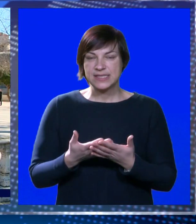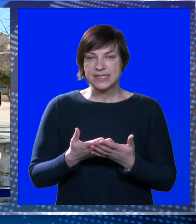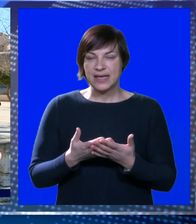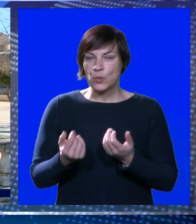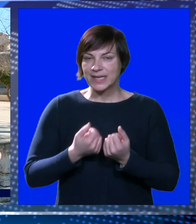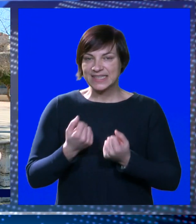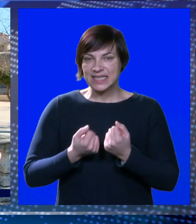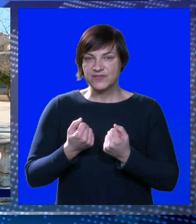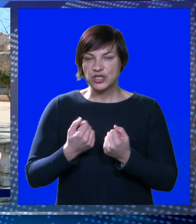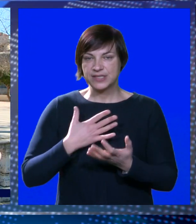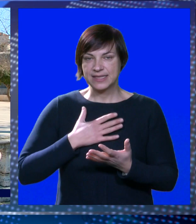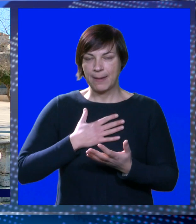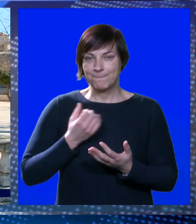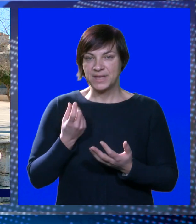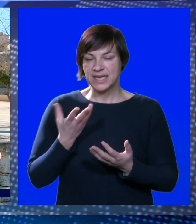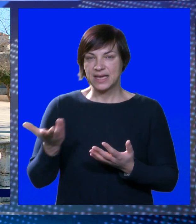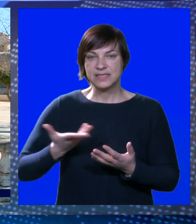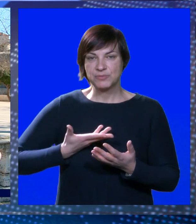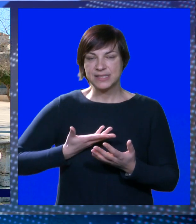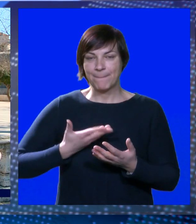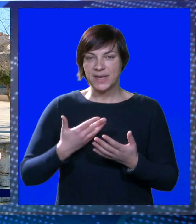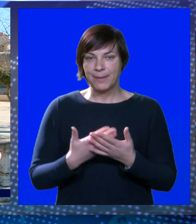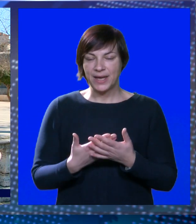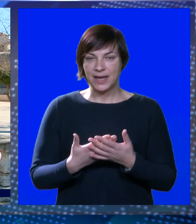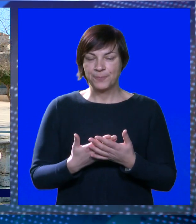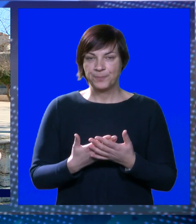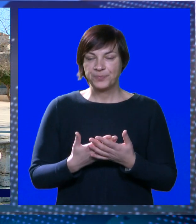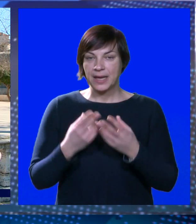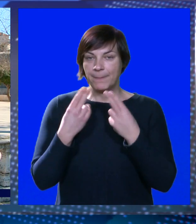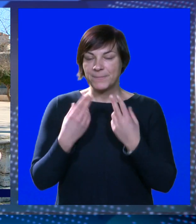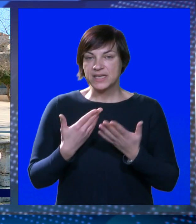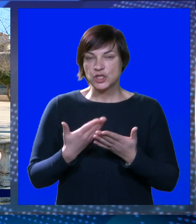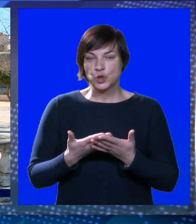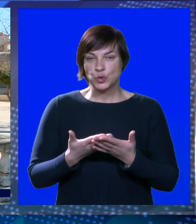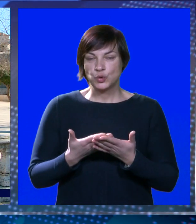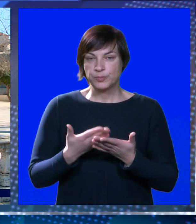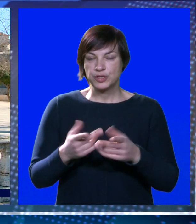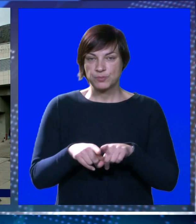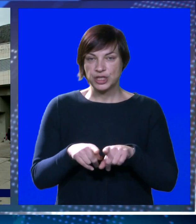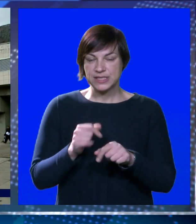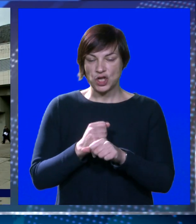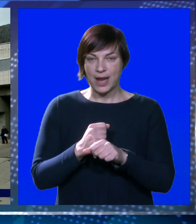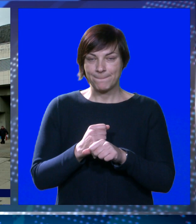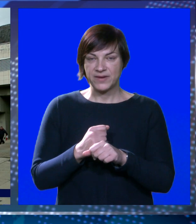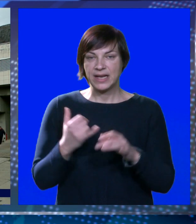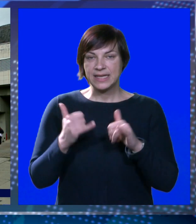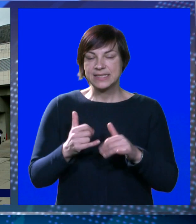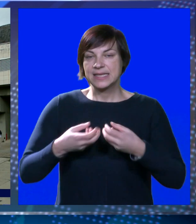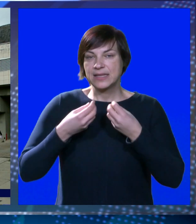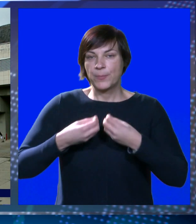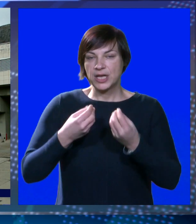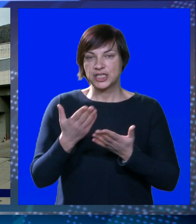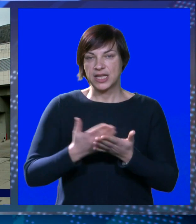sindikalne aktivnosti. Mi kad smo zaprimili, dakle, presudu smo postupili po istoj. Sada su